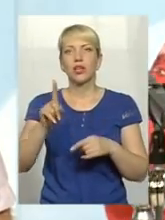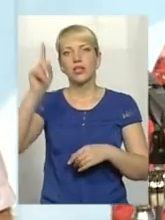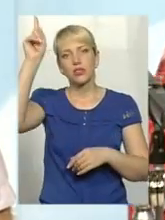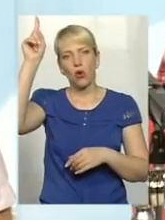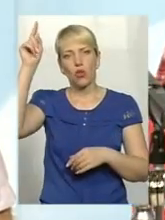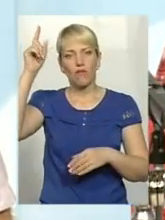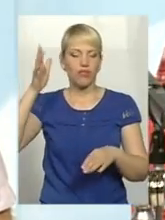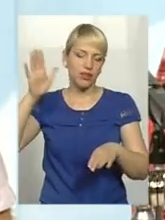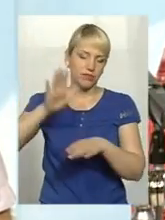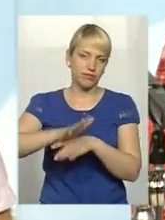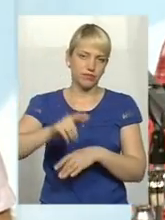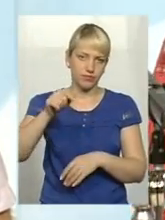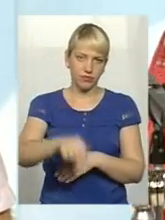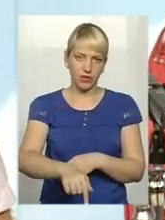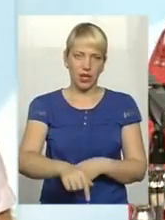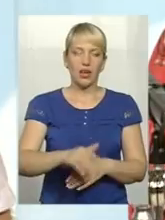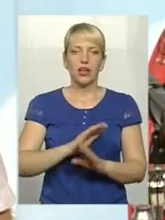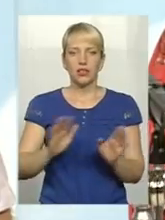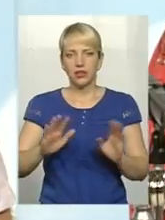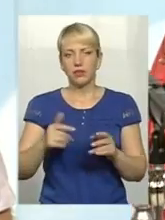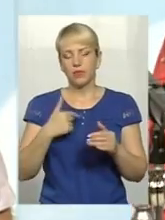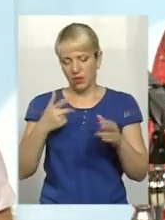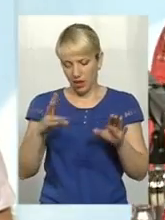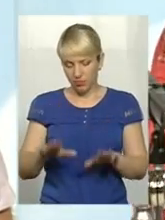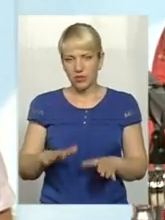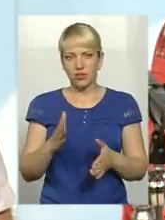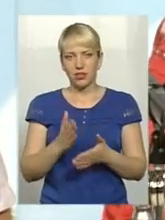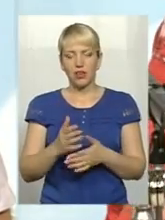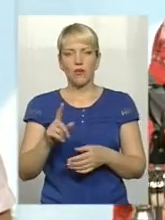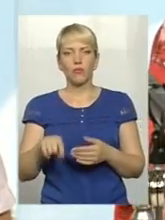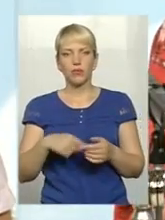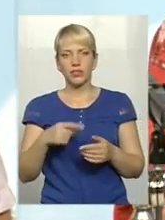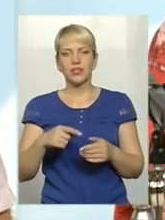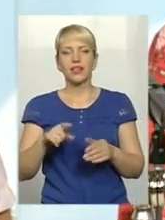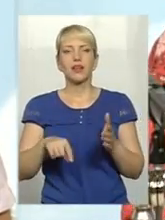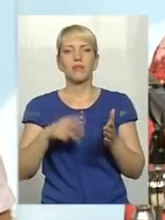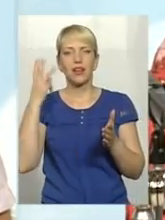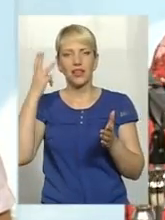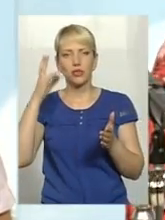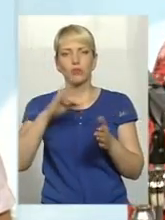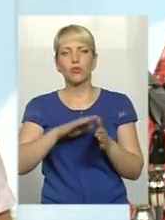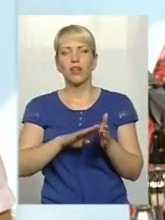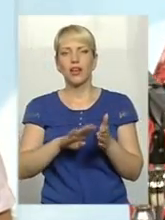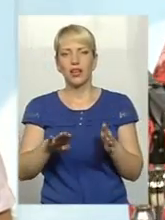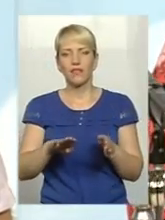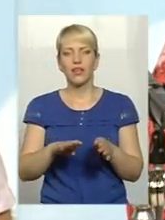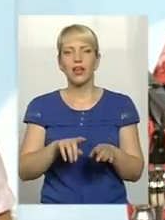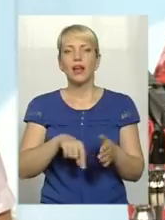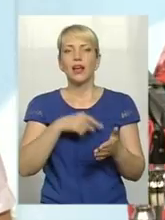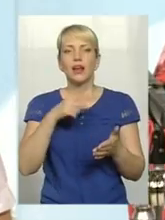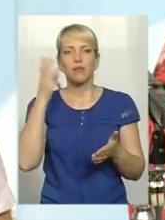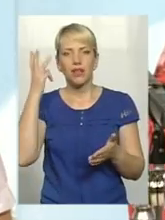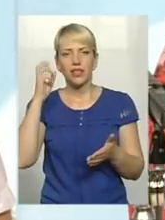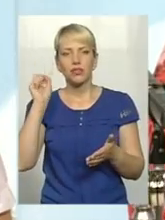вниз має щось спуститися. Ми сьогодні і на місці, ну в Хмельницькому, на Рівній області можемо робити, створювати